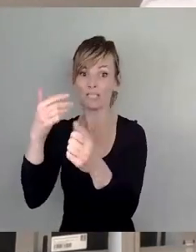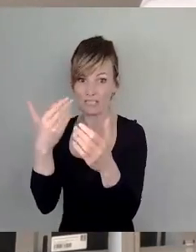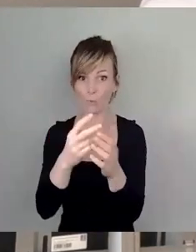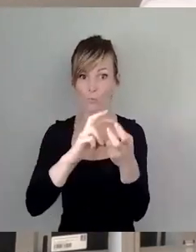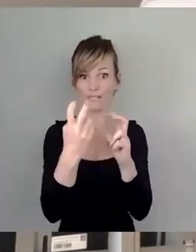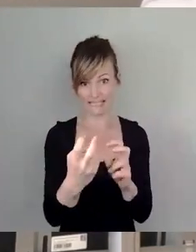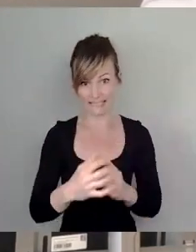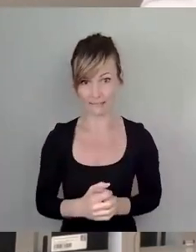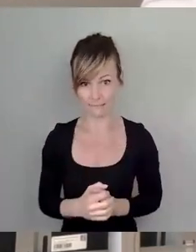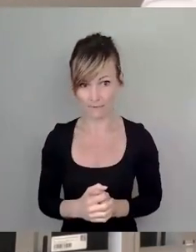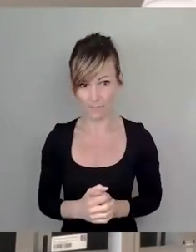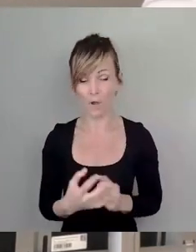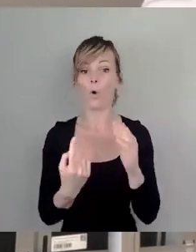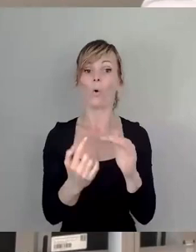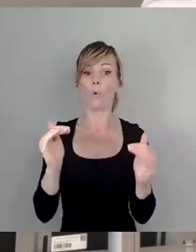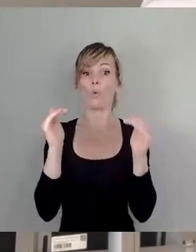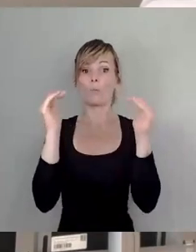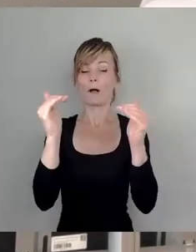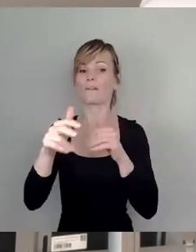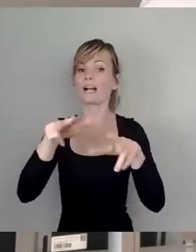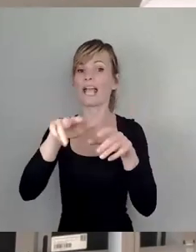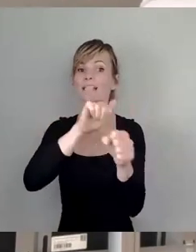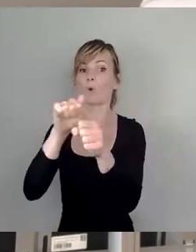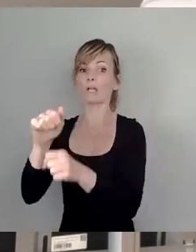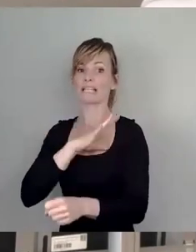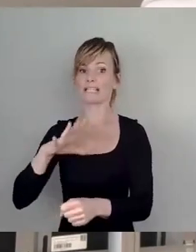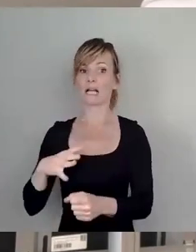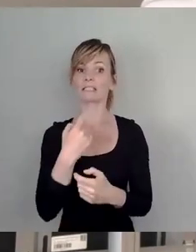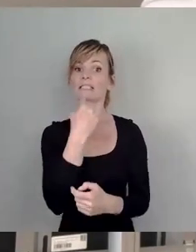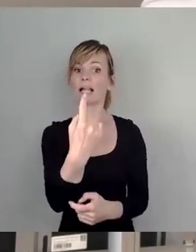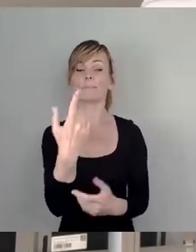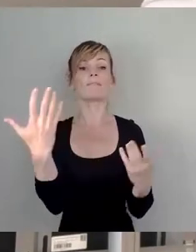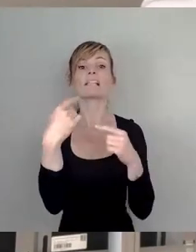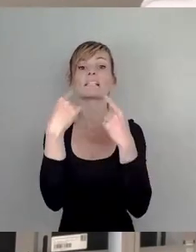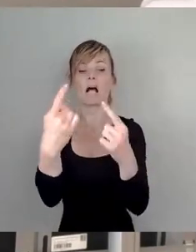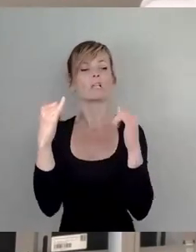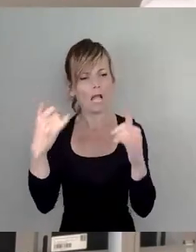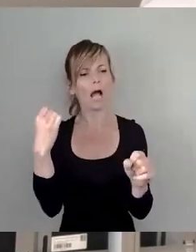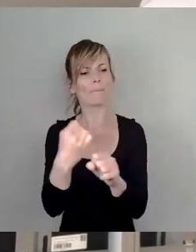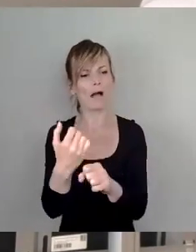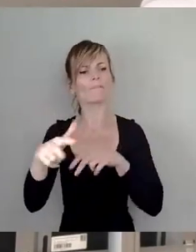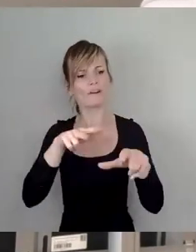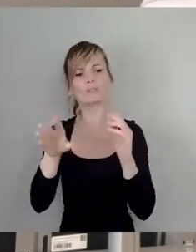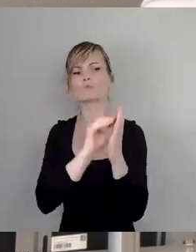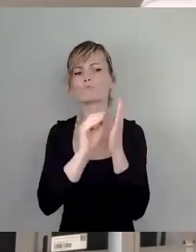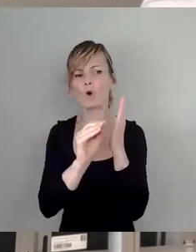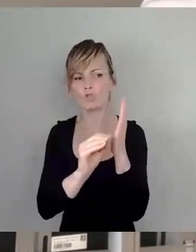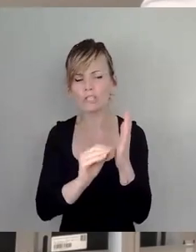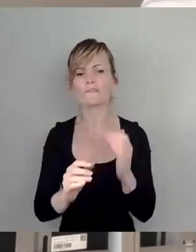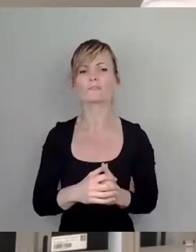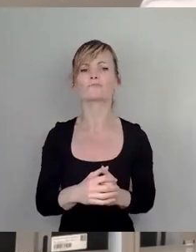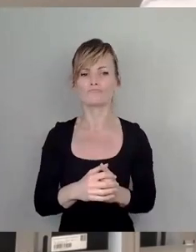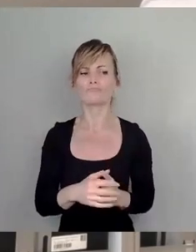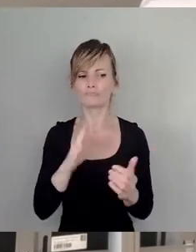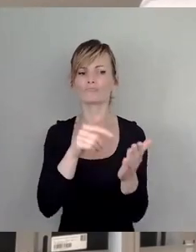Und die oberen Verkehrsbehörde in Sachsen, die sagt, ja, machen wir, gibt es eine Verwaltungsvorschrift, kann man bei Revo Sachs suchen. Und da steht drin,